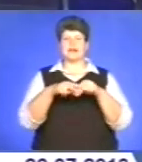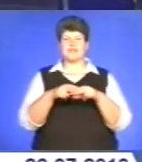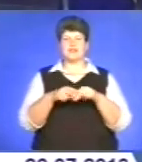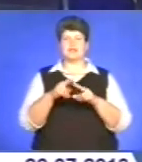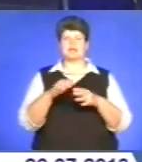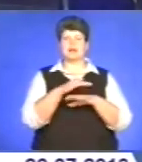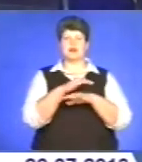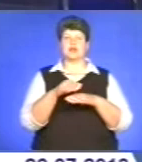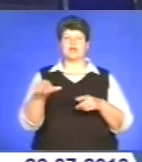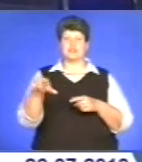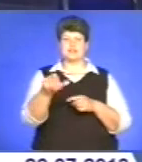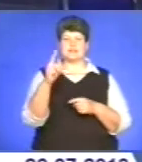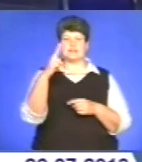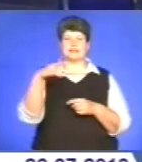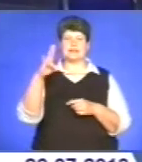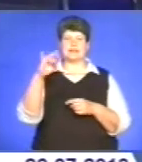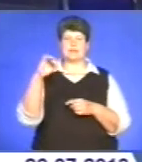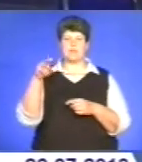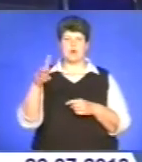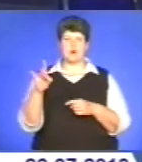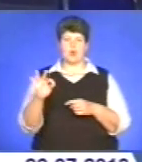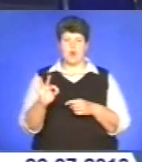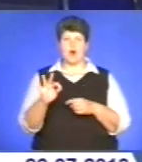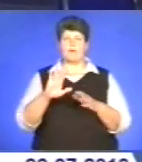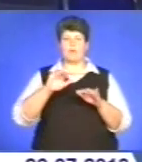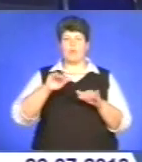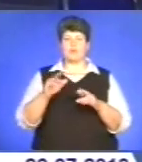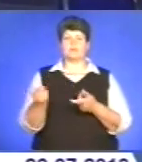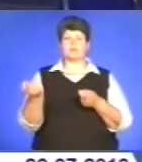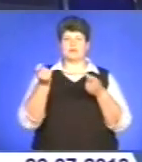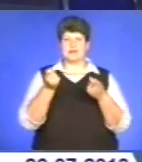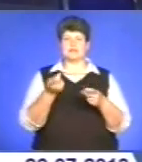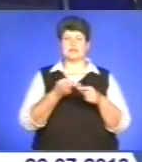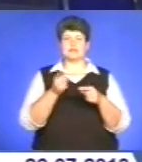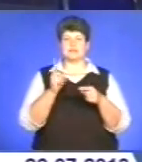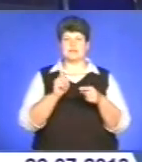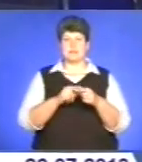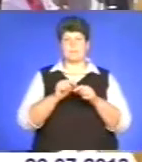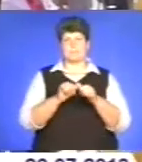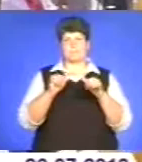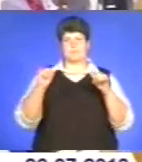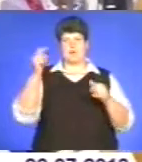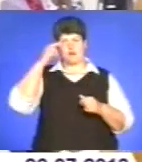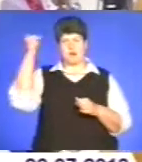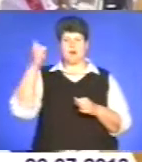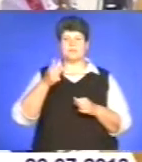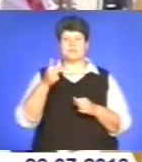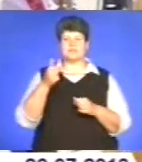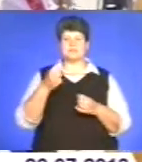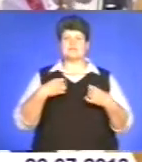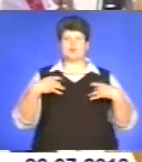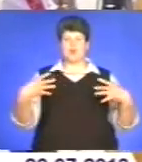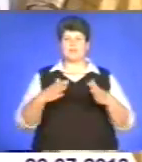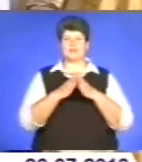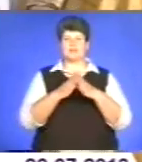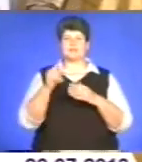милості церква принесла на Русь і розвиток культури, посемності та поширення грамотності. Святковий молебень